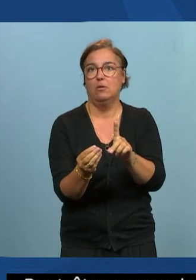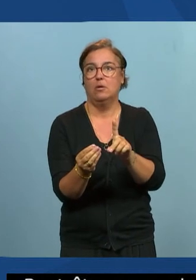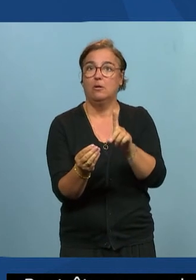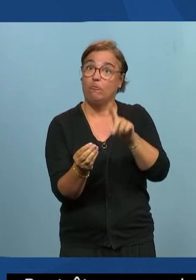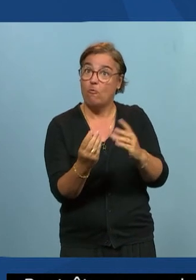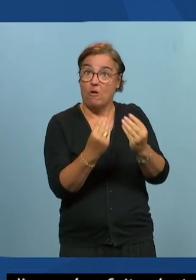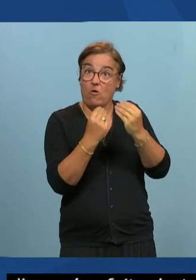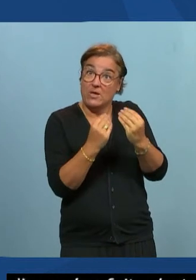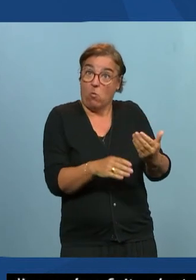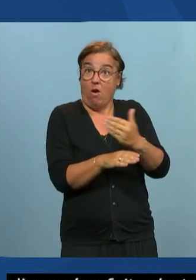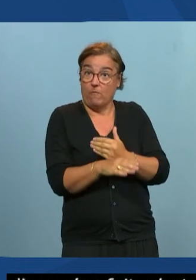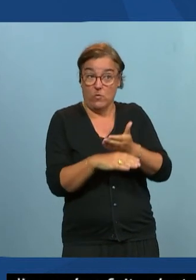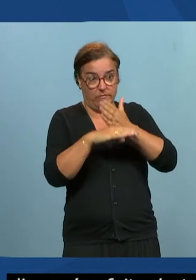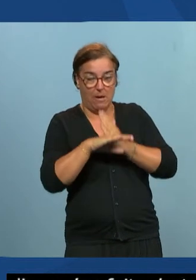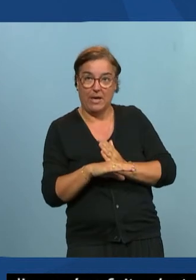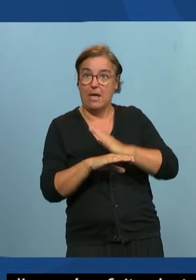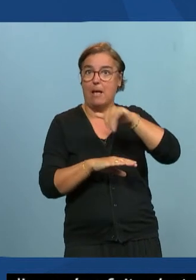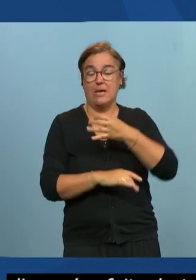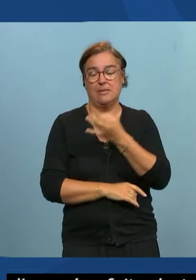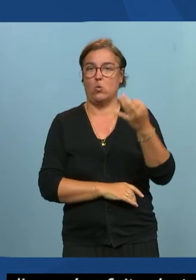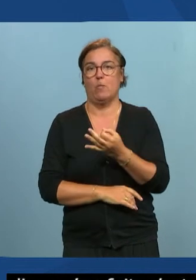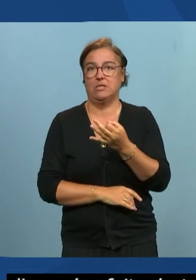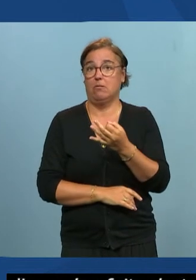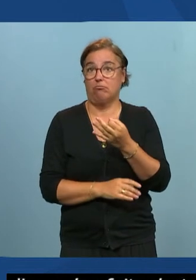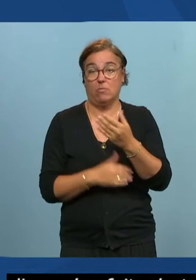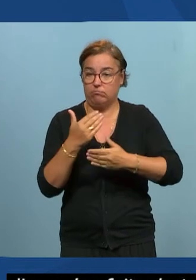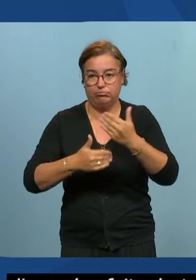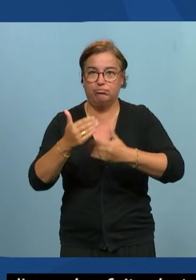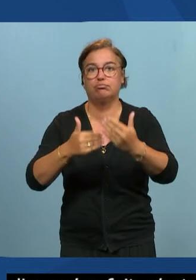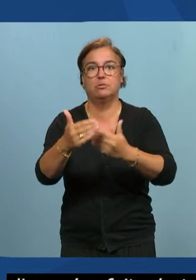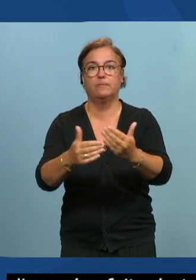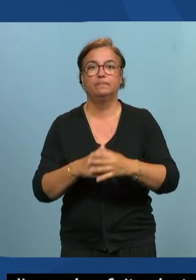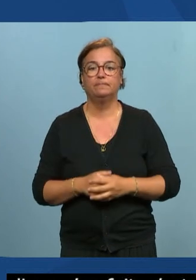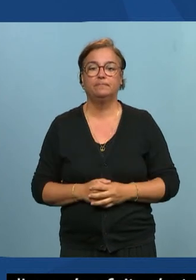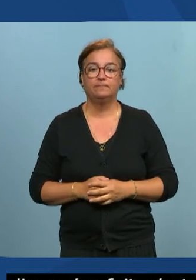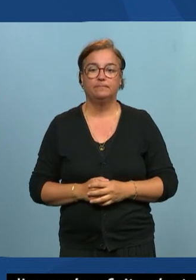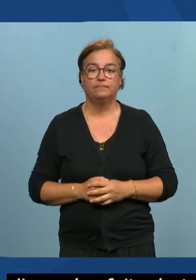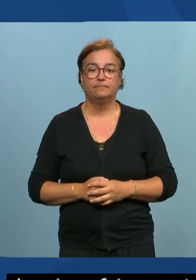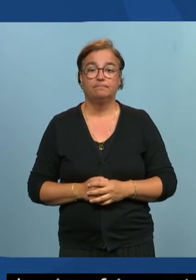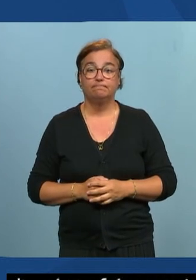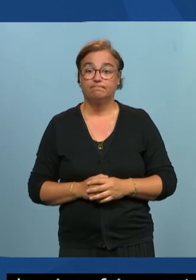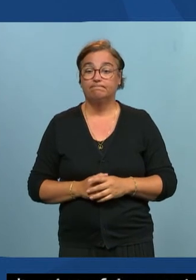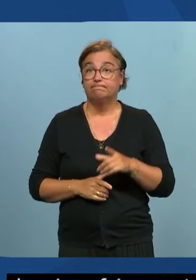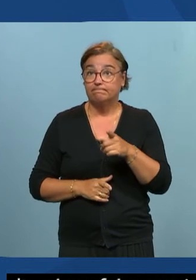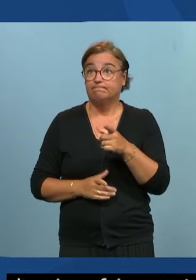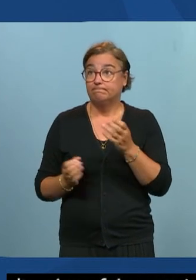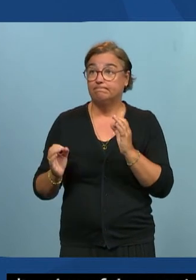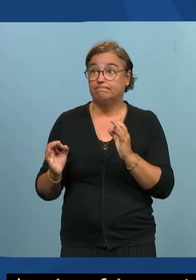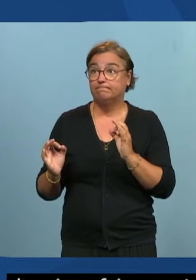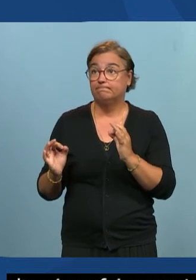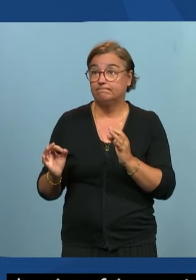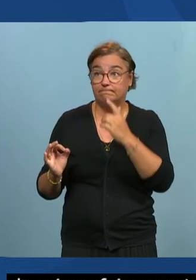si je me trompe une charge de travail supplémentaire pour développer de façon accessible non ce n pas en fait